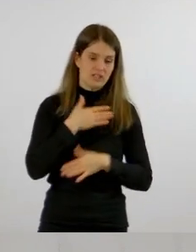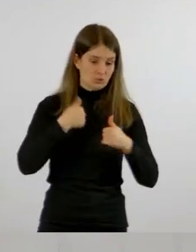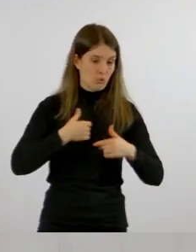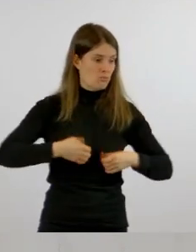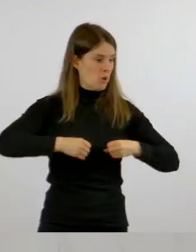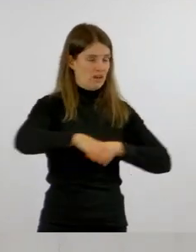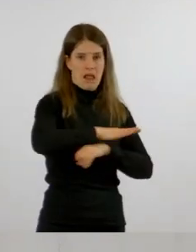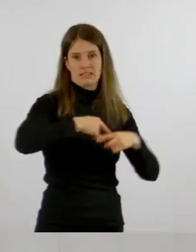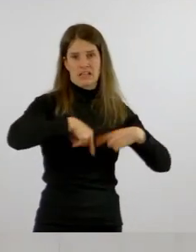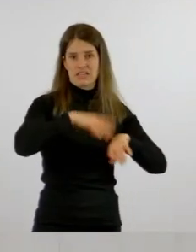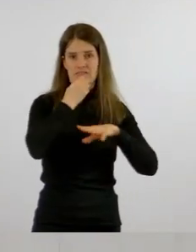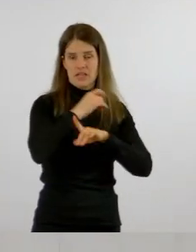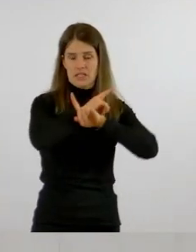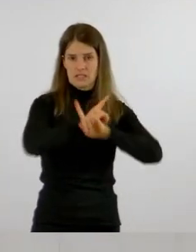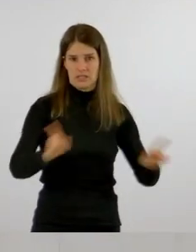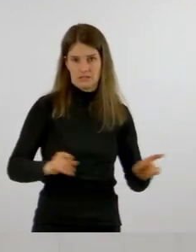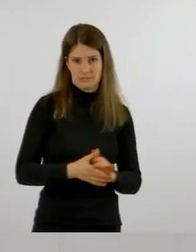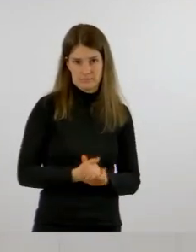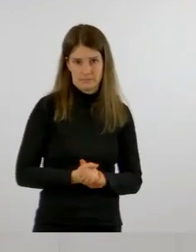suchen.